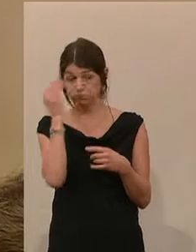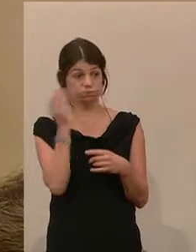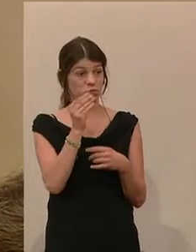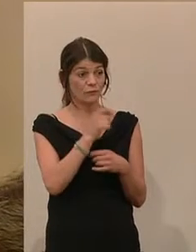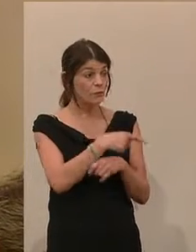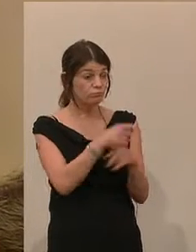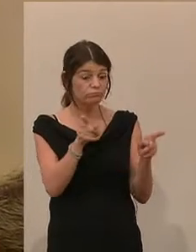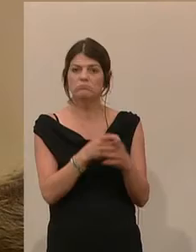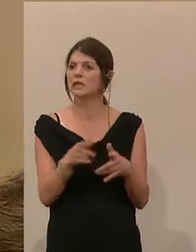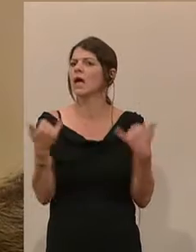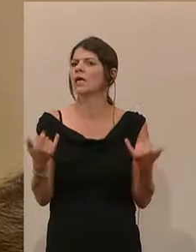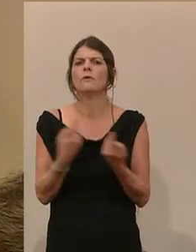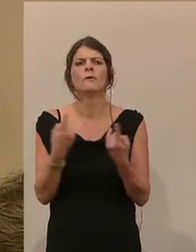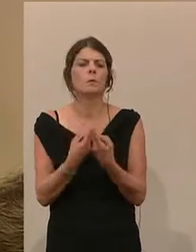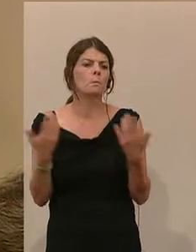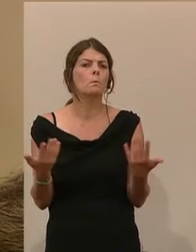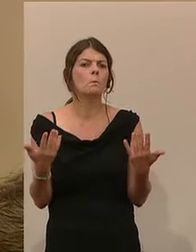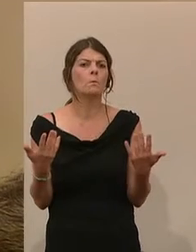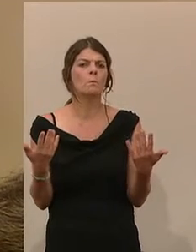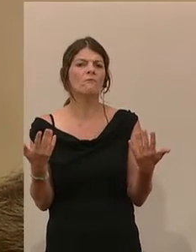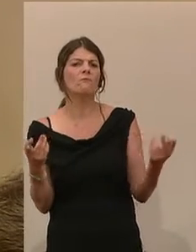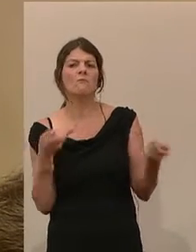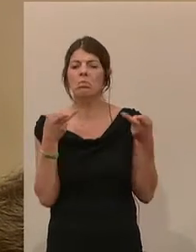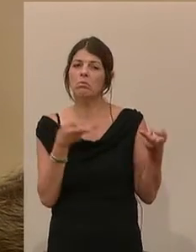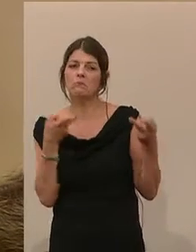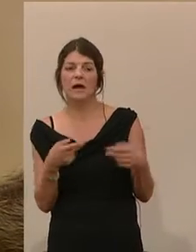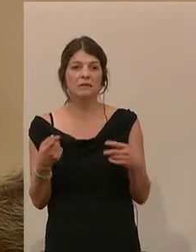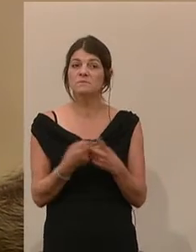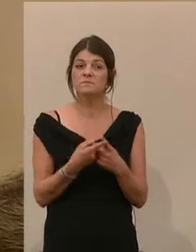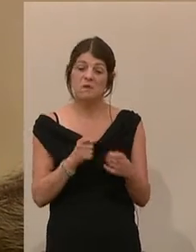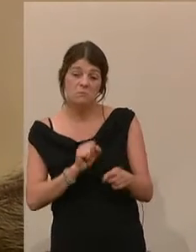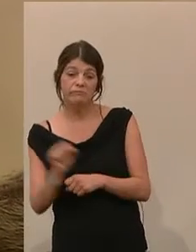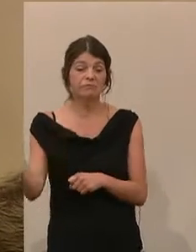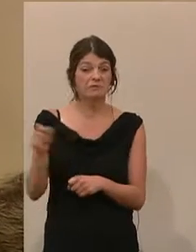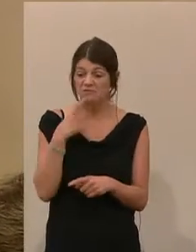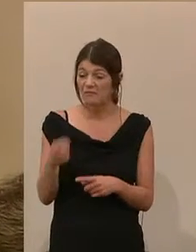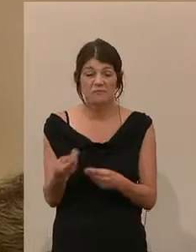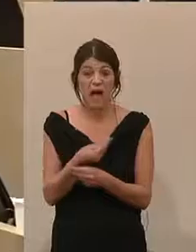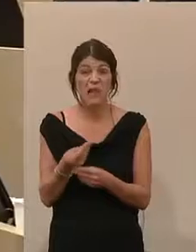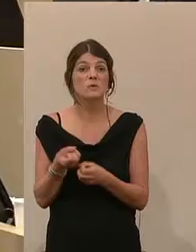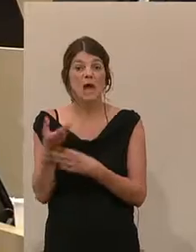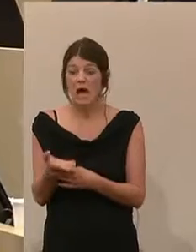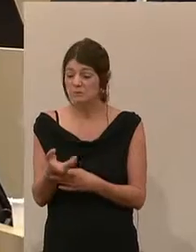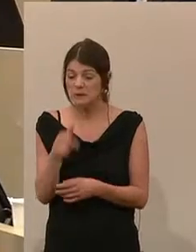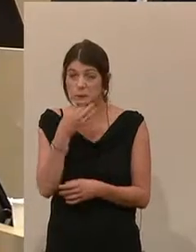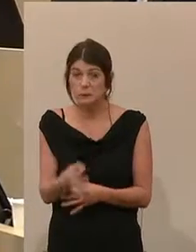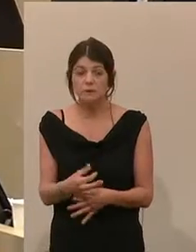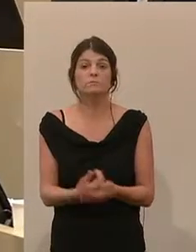jene, die jetzt so polemisch hier aufstehen und gegen dieses Verhandlungsergebnis wettern.